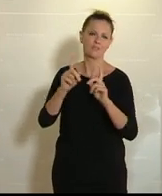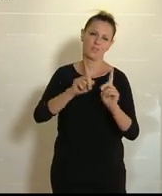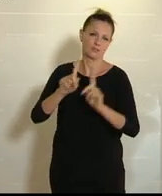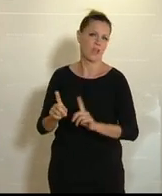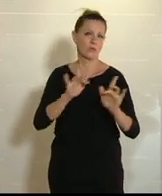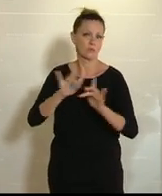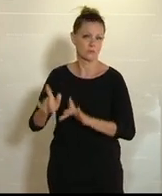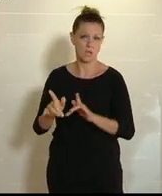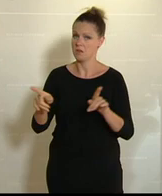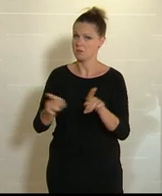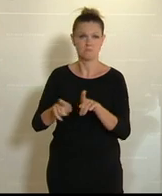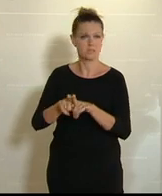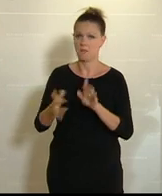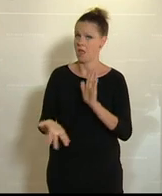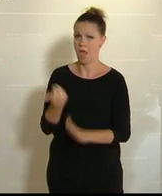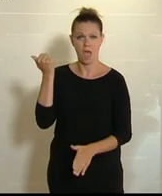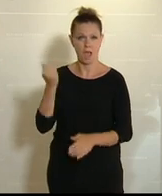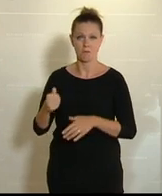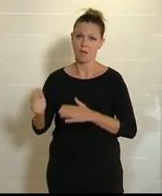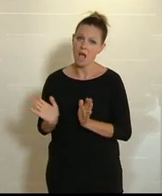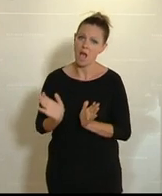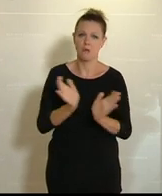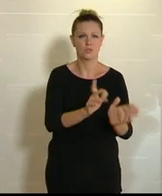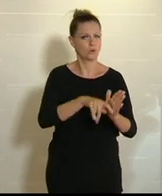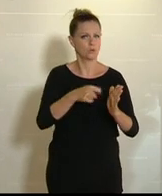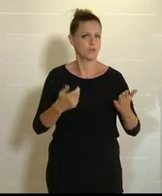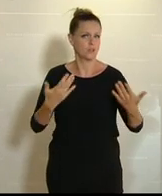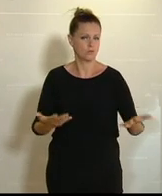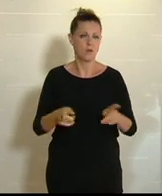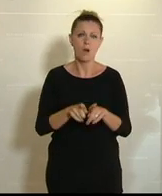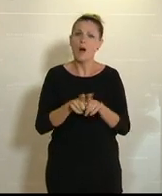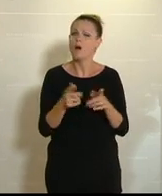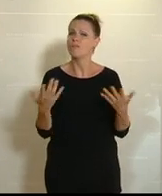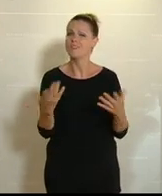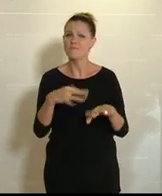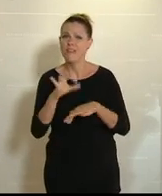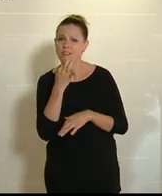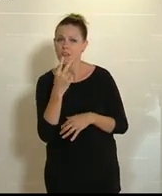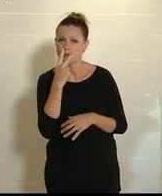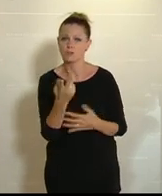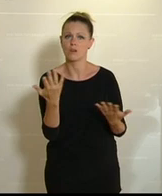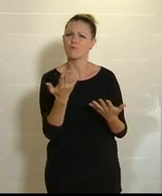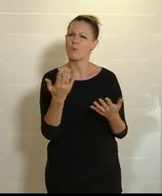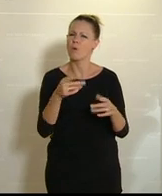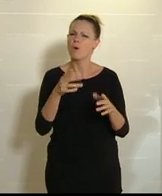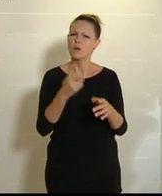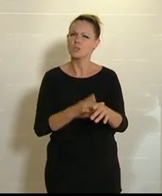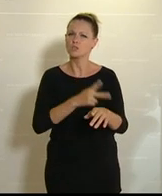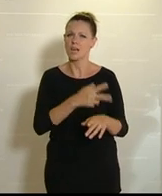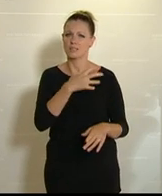desselbigen und natürlich auch die Konsequenz einer Abschiebung. Und Sie sollten auch genauer dorthin schauen, wo es sich um